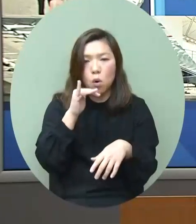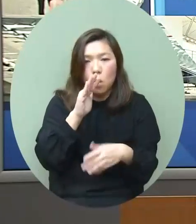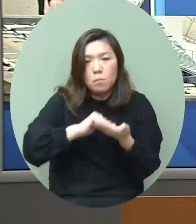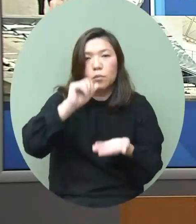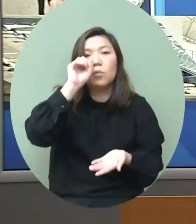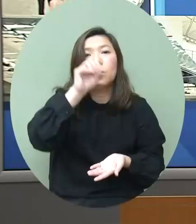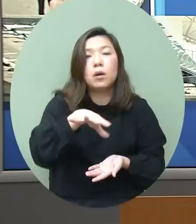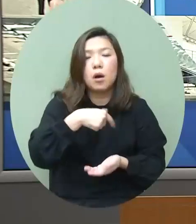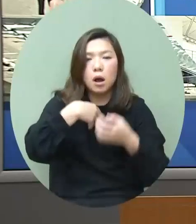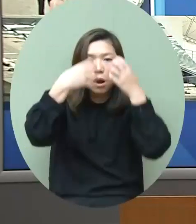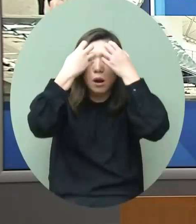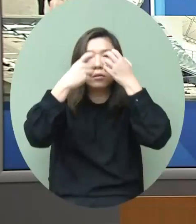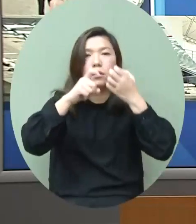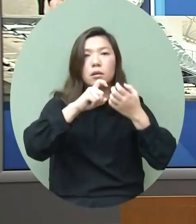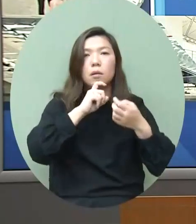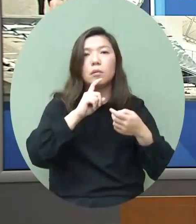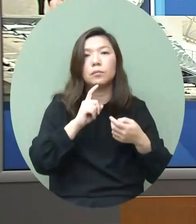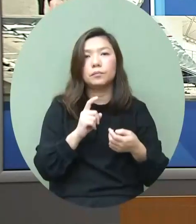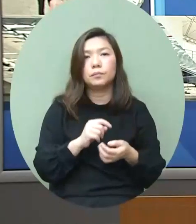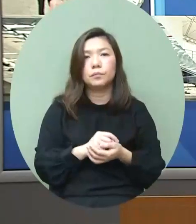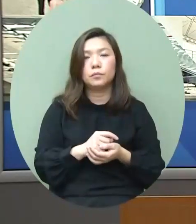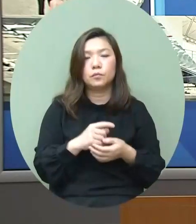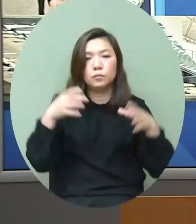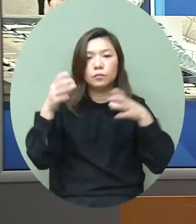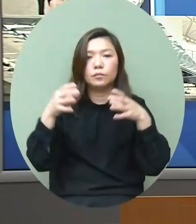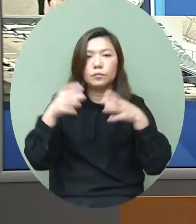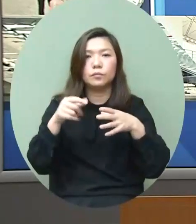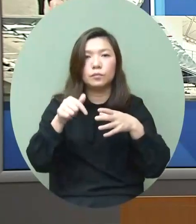清楚我留意到有個組織